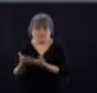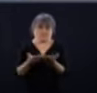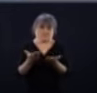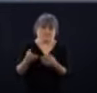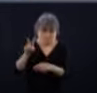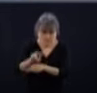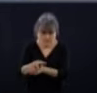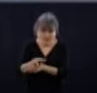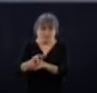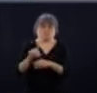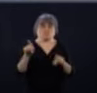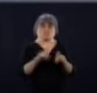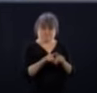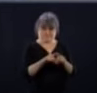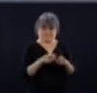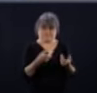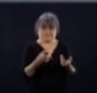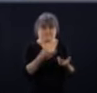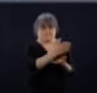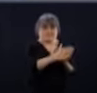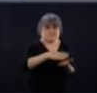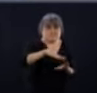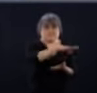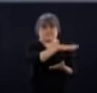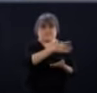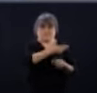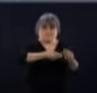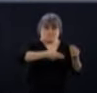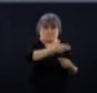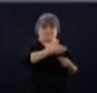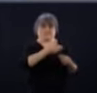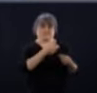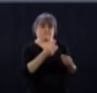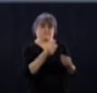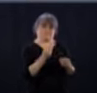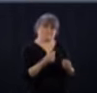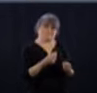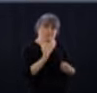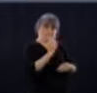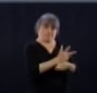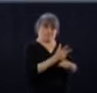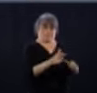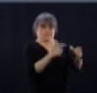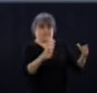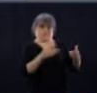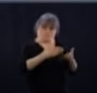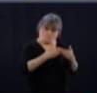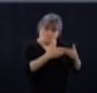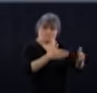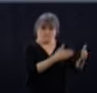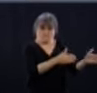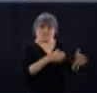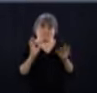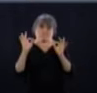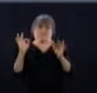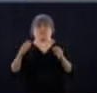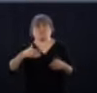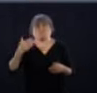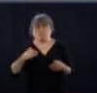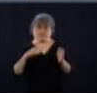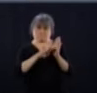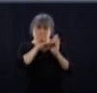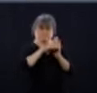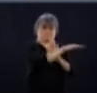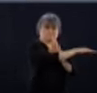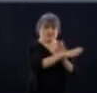reprise graduelle de certaines activités de nos entreprises, de notre économie. Et aujourd'hui, d'y aller avec une nouvelle annonce aussi de